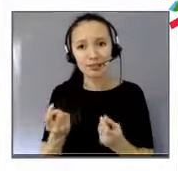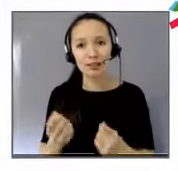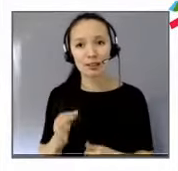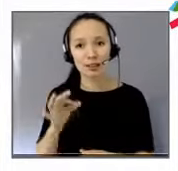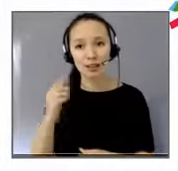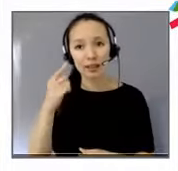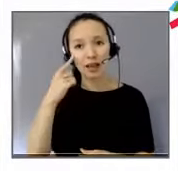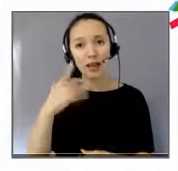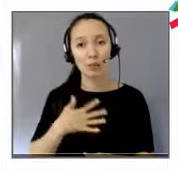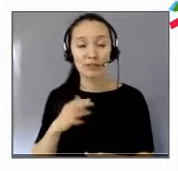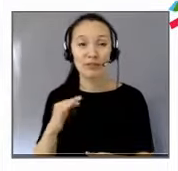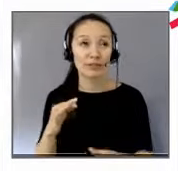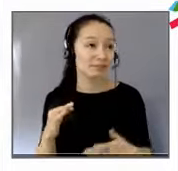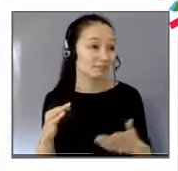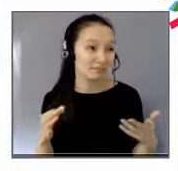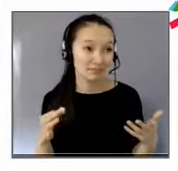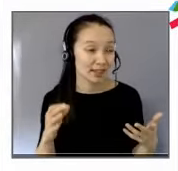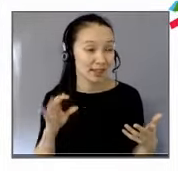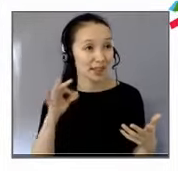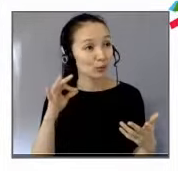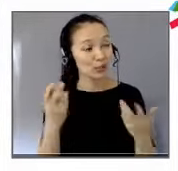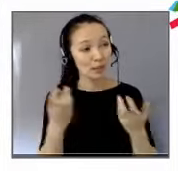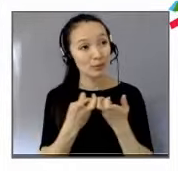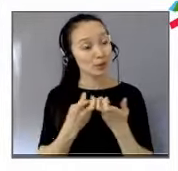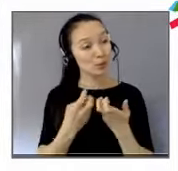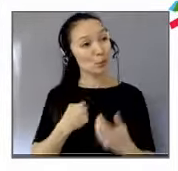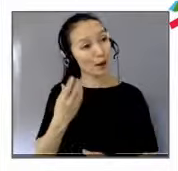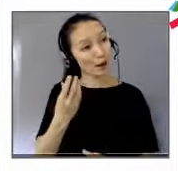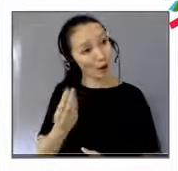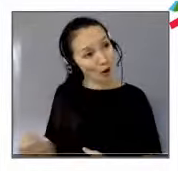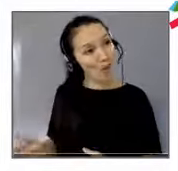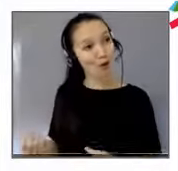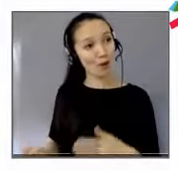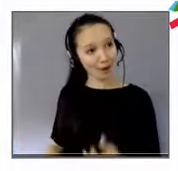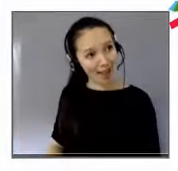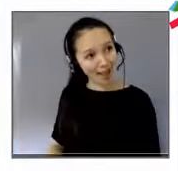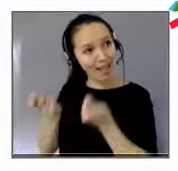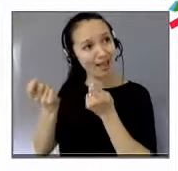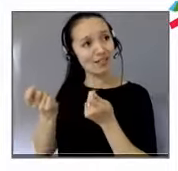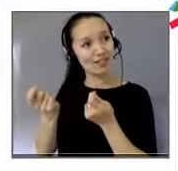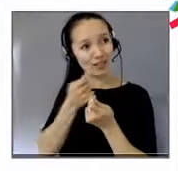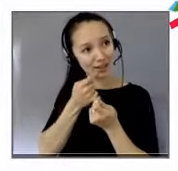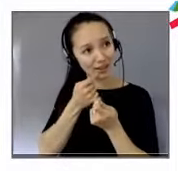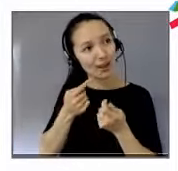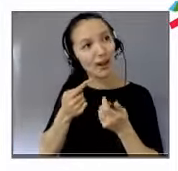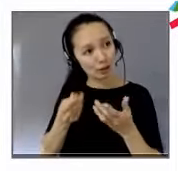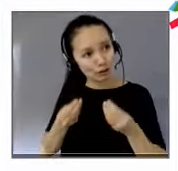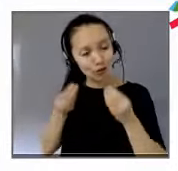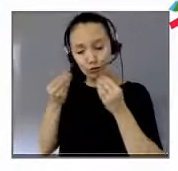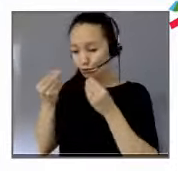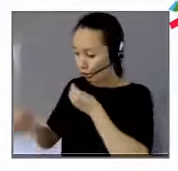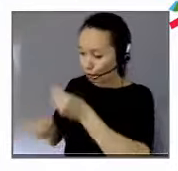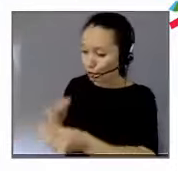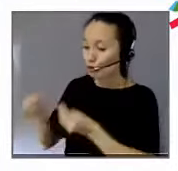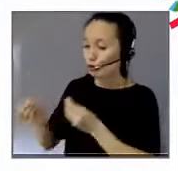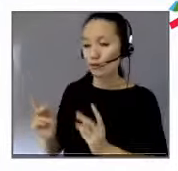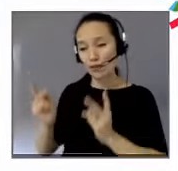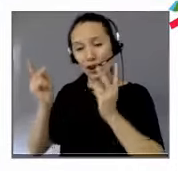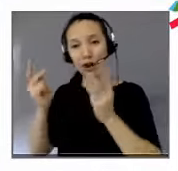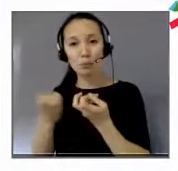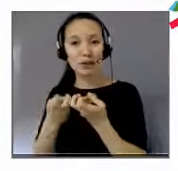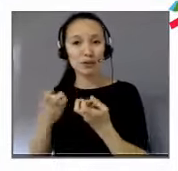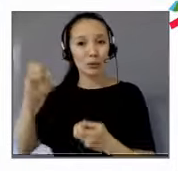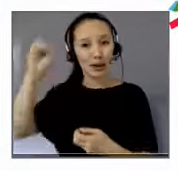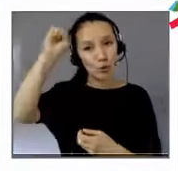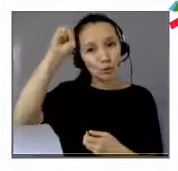des petits. Quand on élève nos enfants, il faut bien sûr leur inculquer certaines valeurs, certaines notions, comme l'égalité aussi.